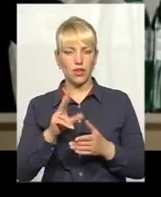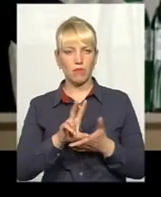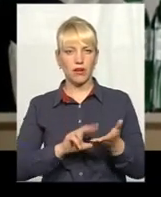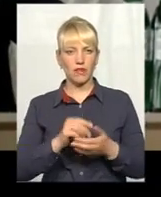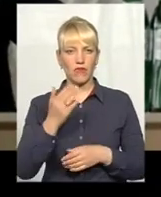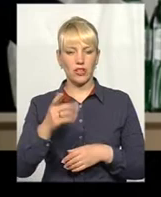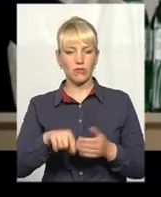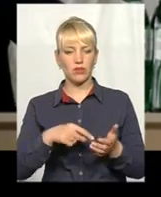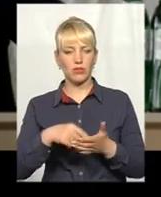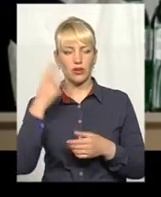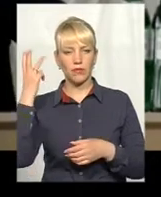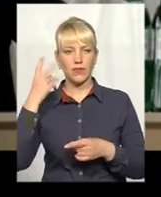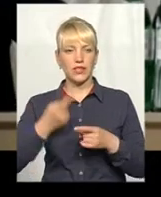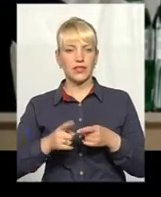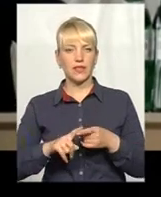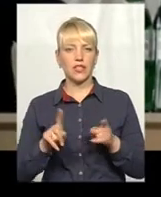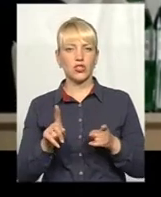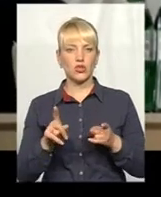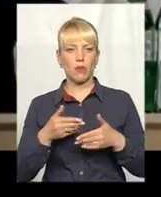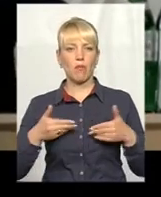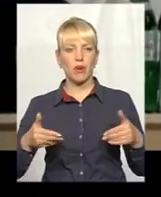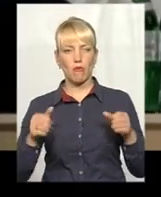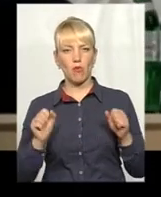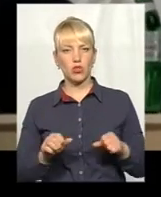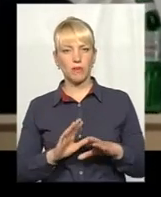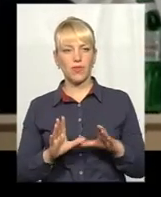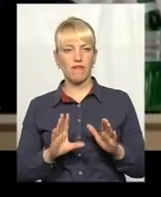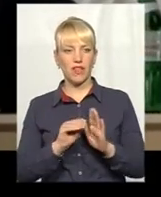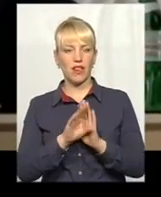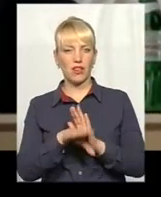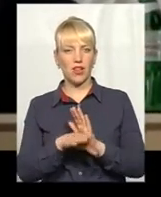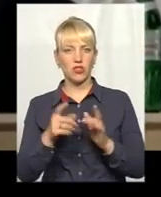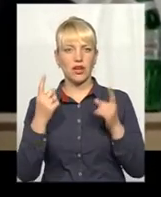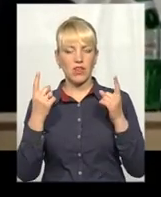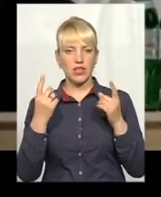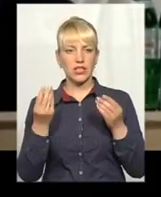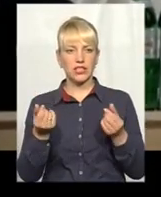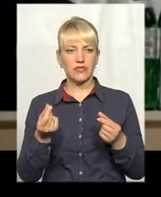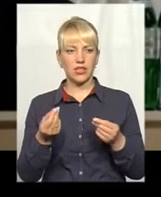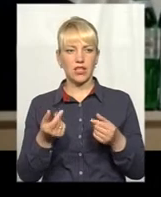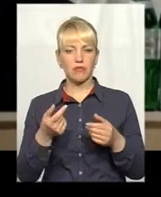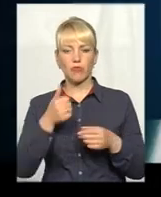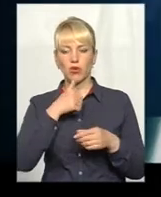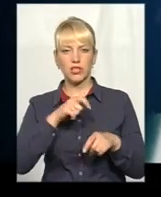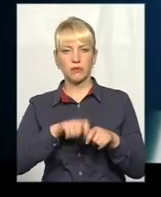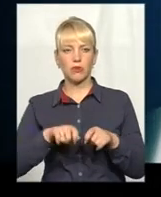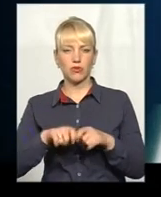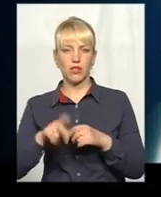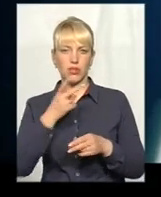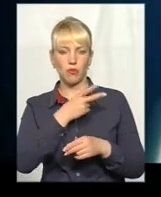Хмельницький, це те, що ми можемо, не вкладаючи якихось великих фінансових затрат, проекспериментувати і подивитися.